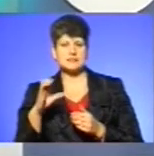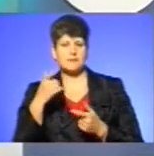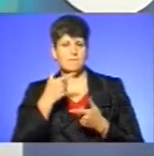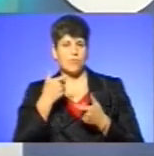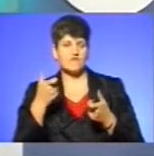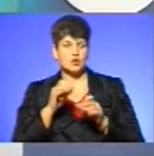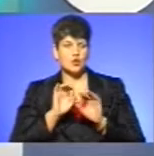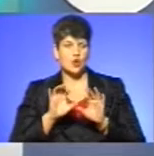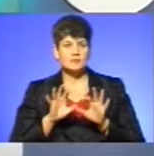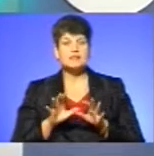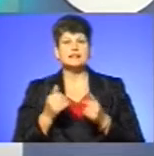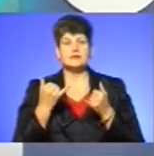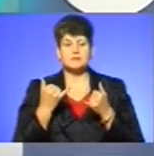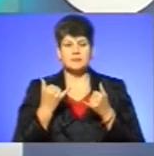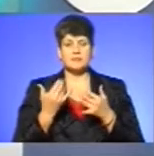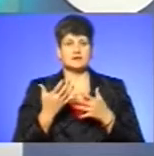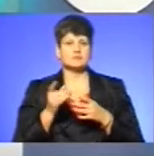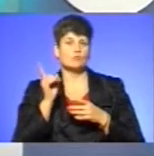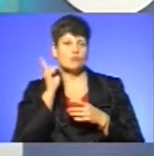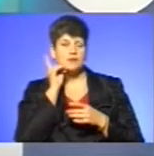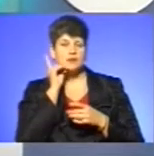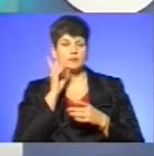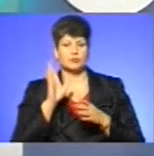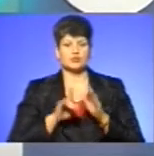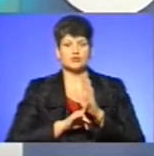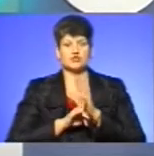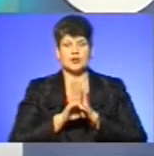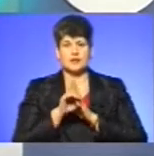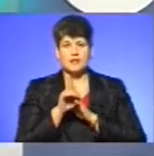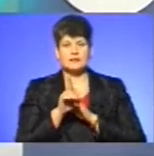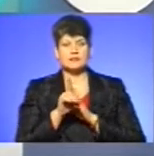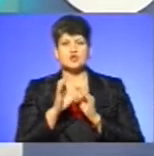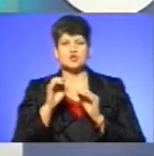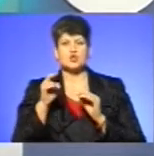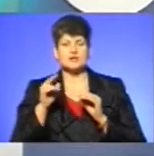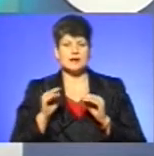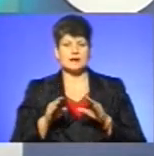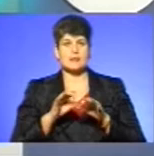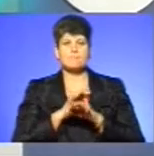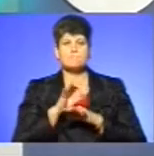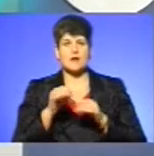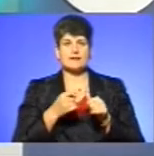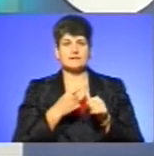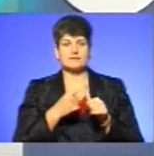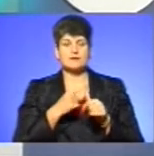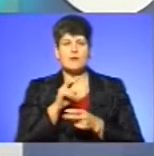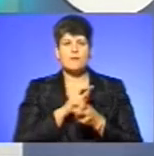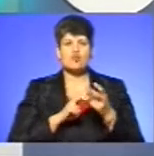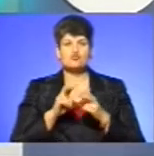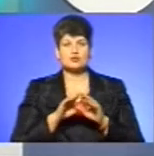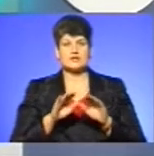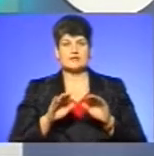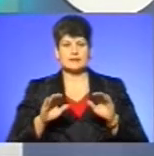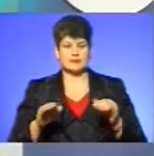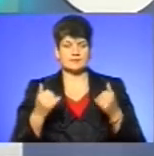жовтня правоохоронці спільно із мобільним оператором розпочали спільний соціальний проєкт під назвою «Пошук дітей», про який ми